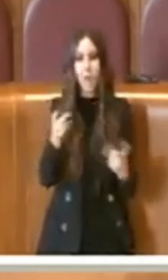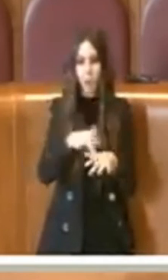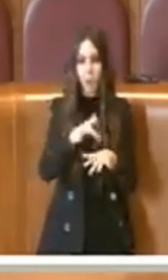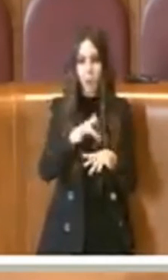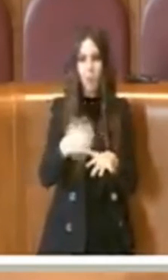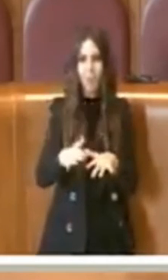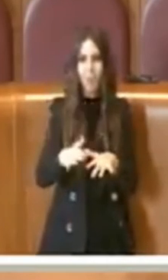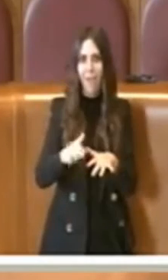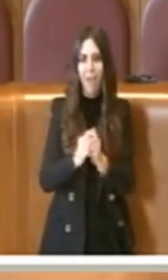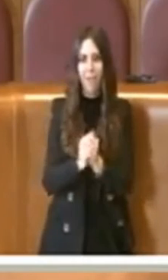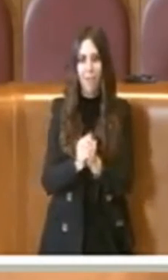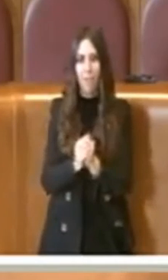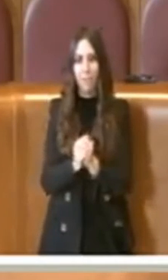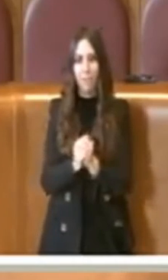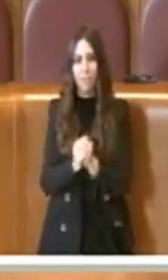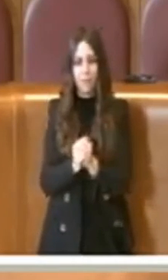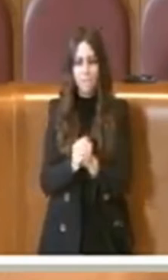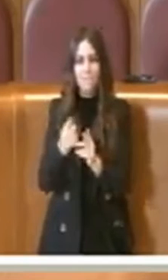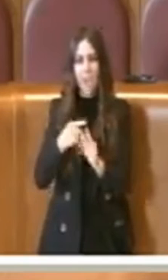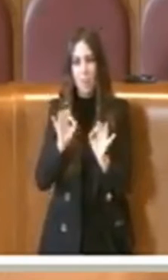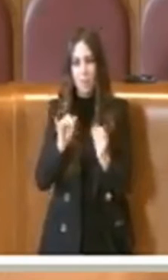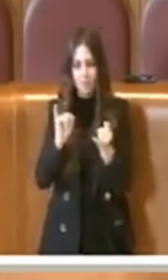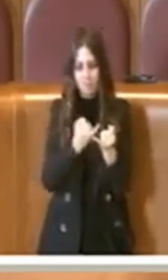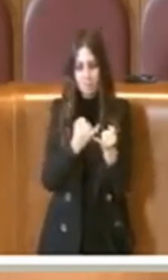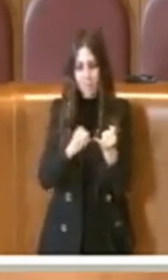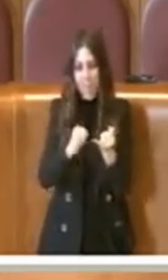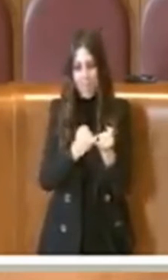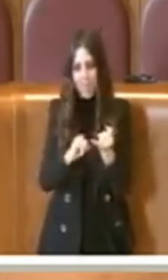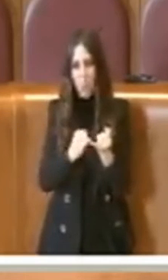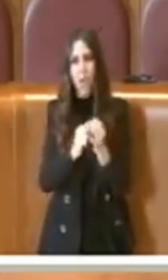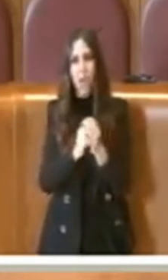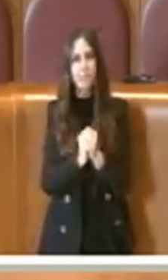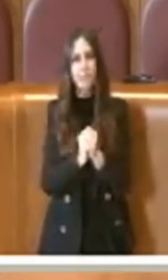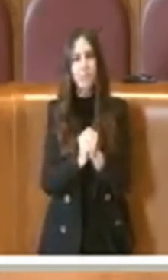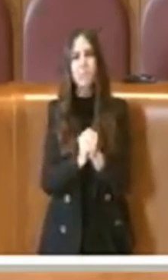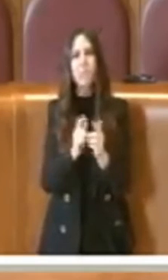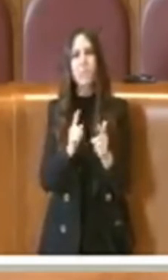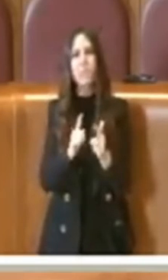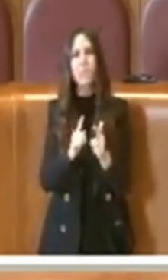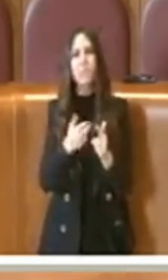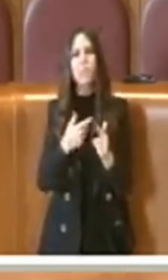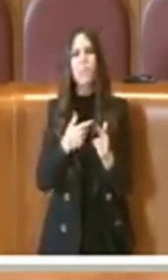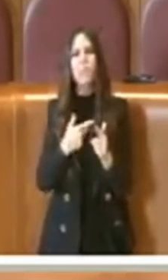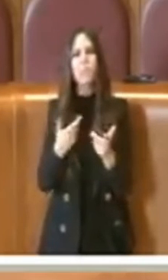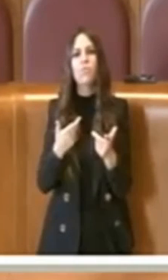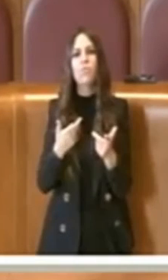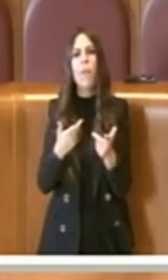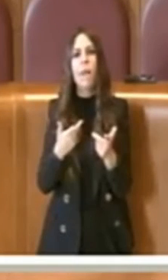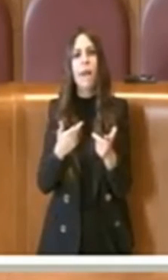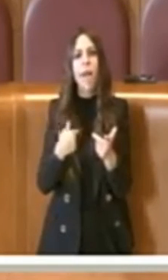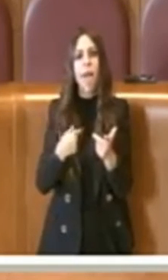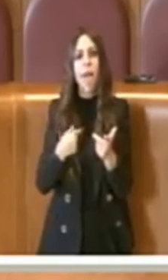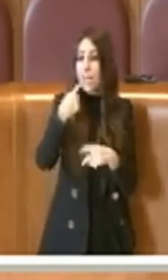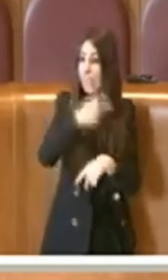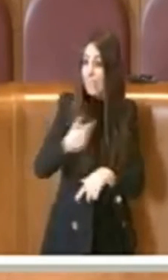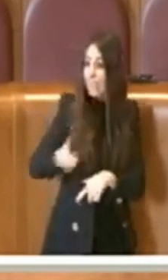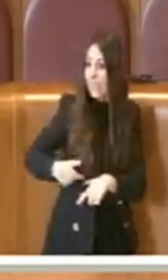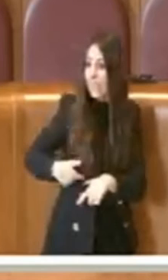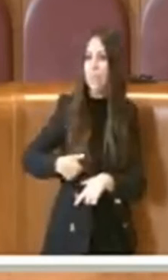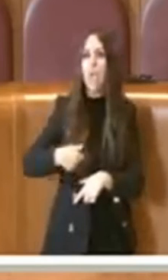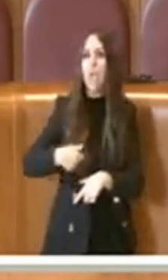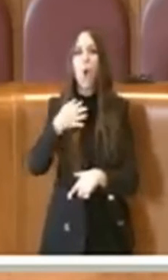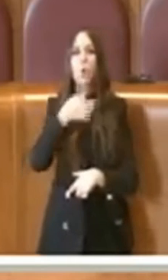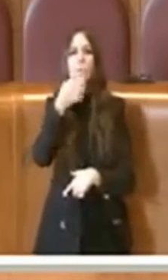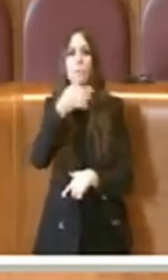Ma andando ancora più nel dettaglio, e mi riferisco anche alle parole precedentemente espresse sia dalla sindaca sia dall'assessore che